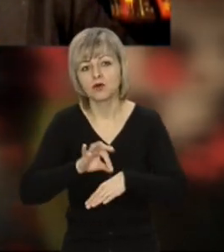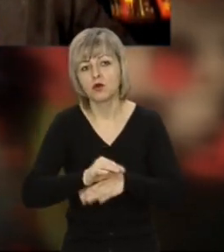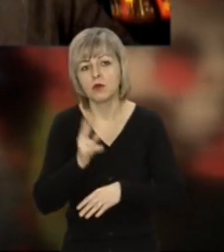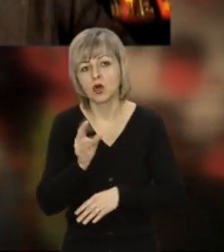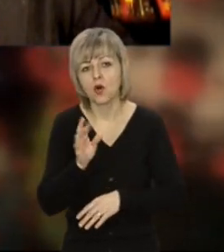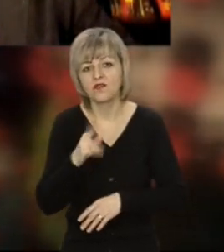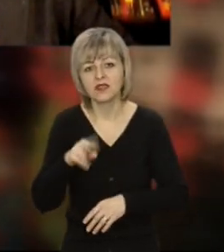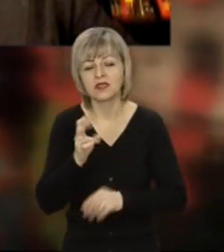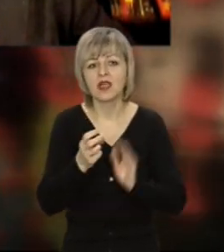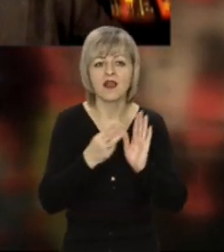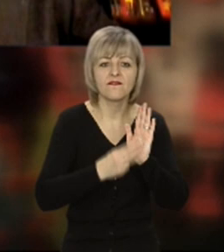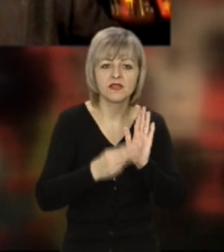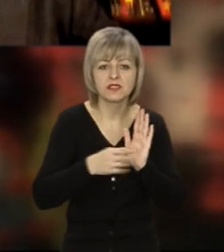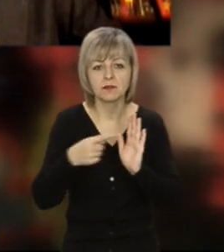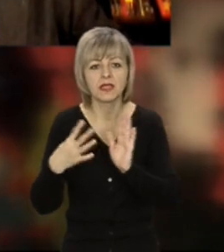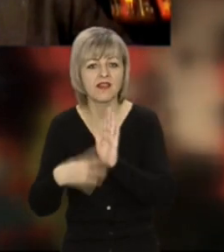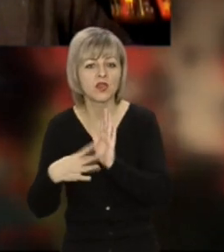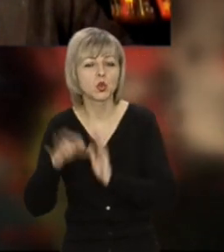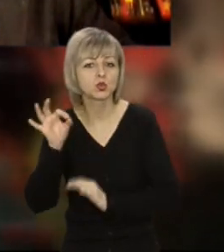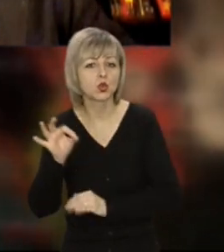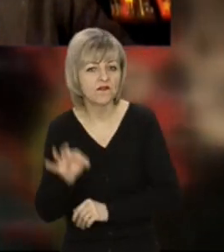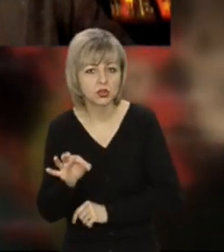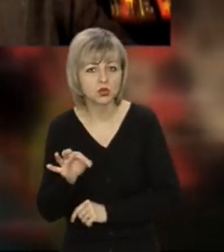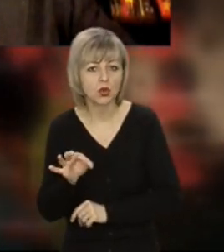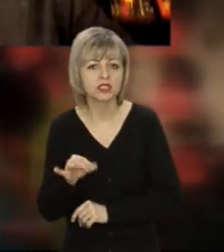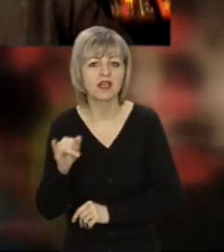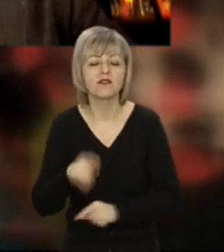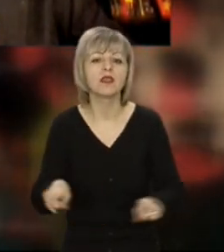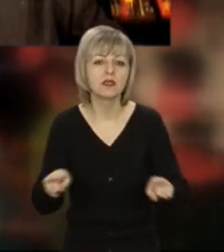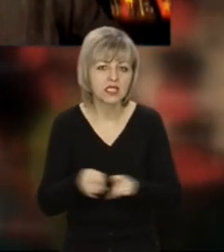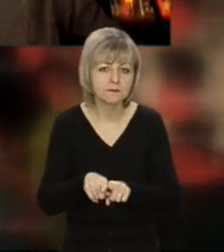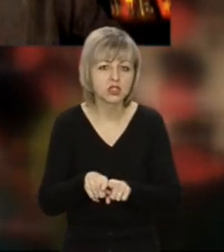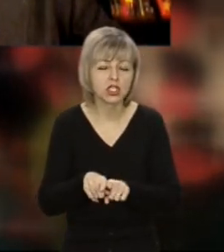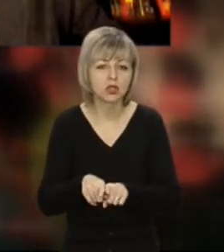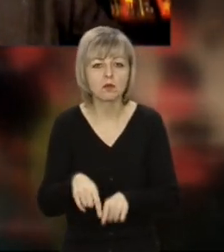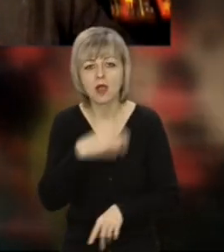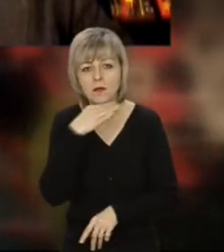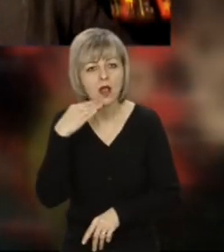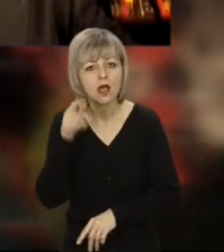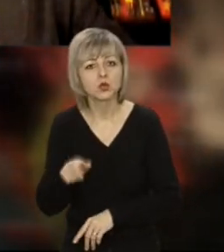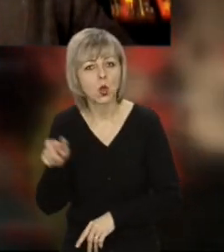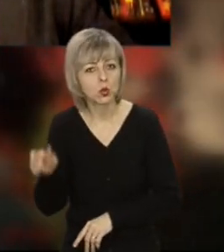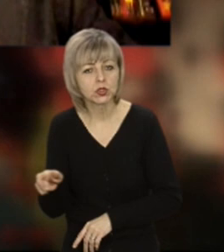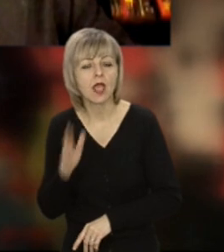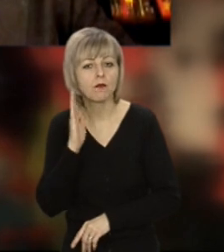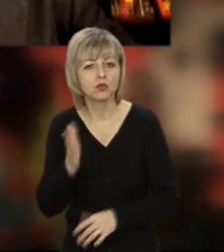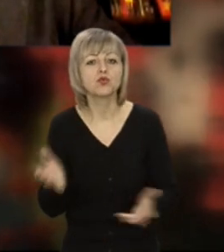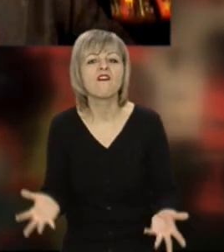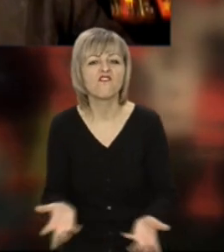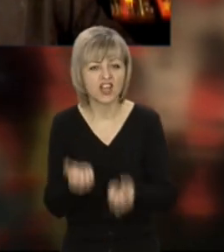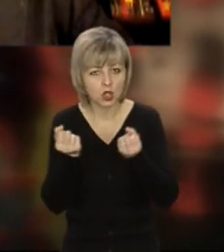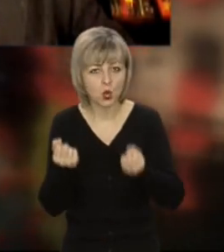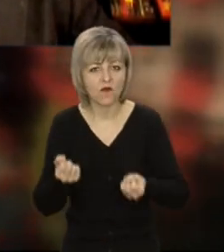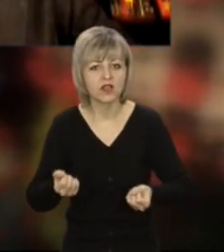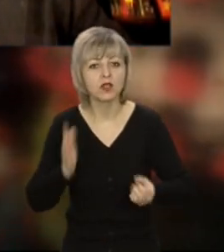на 80-90% і таким чином багато людей будуть урятовані.